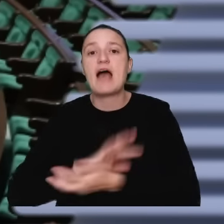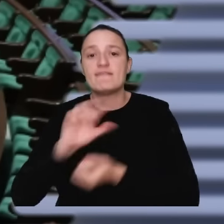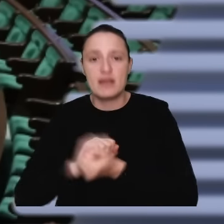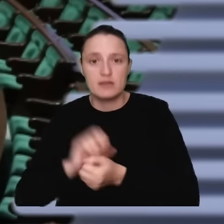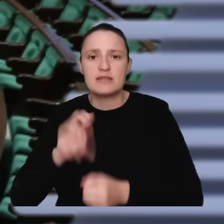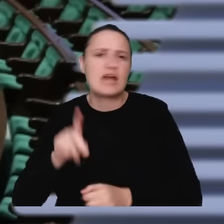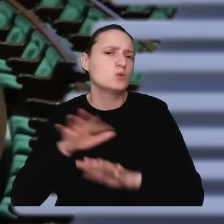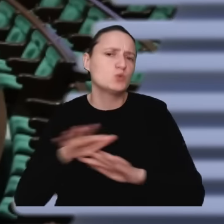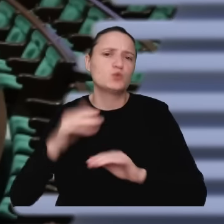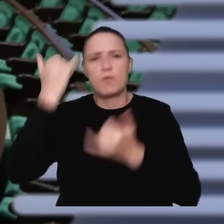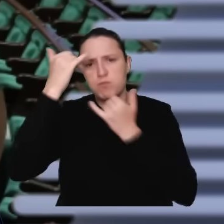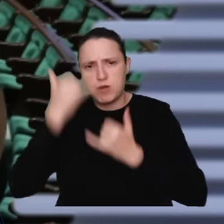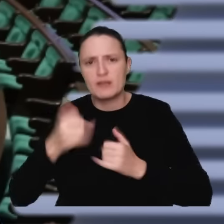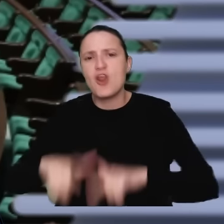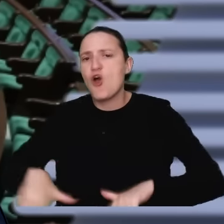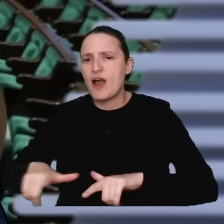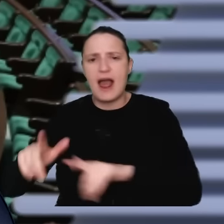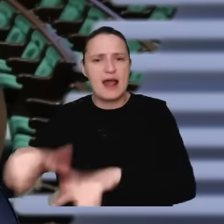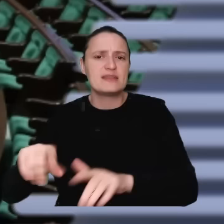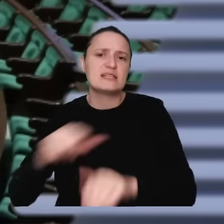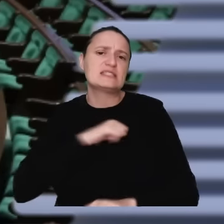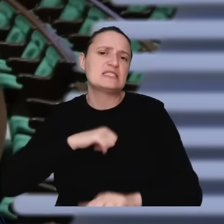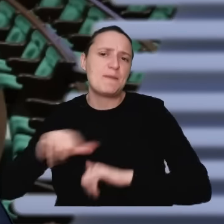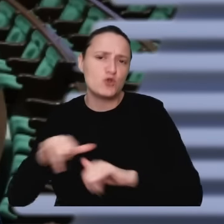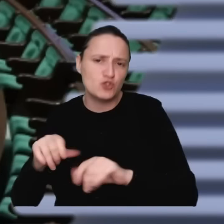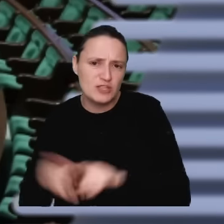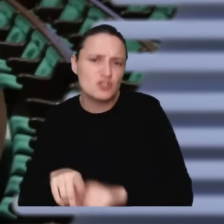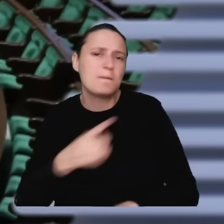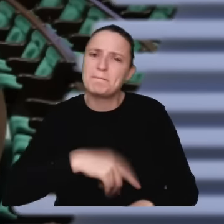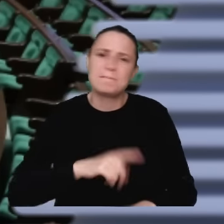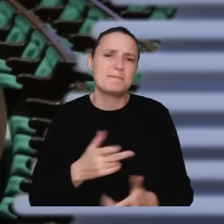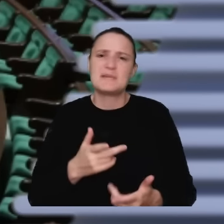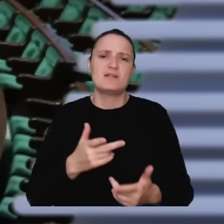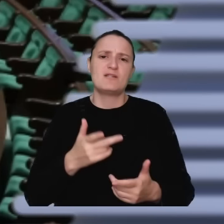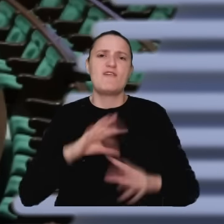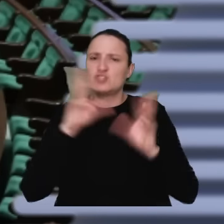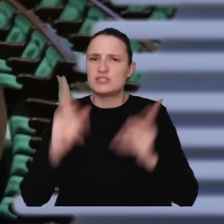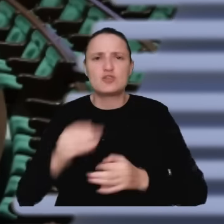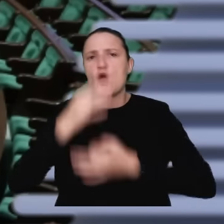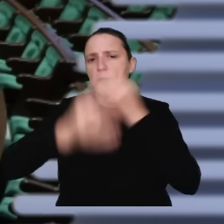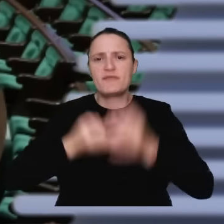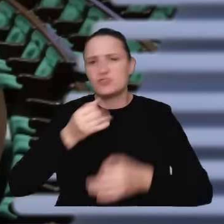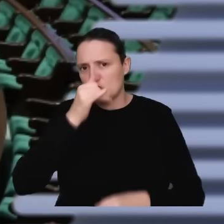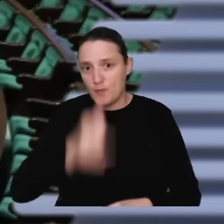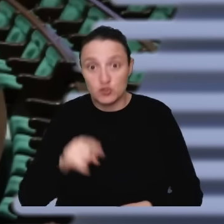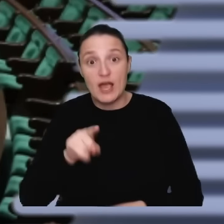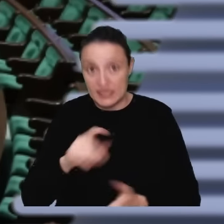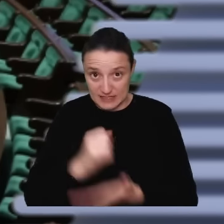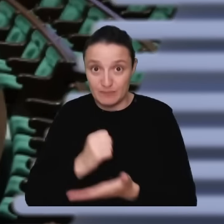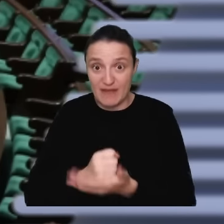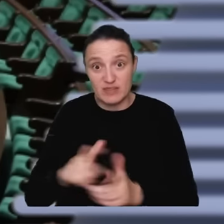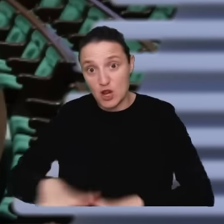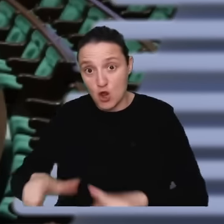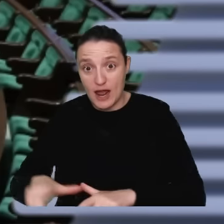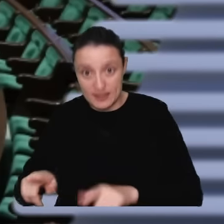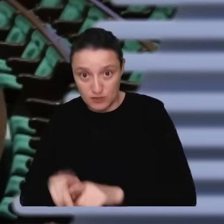nieprawidłowości na szczeblu lokalnym, samorządowym, o którym nie mówimy, nie sposób też mówić o wszystkim. Tak. Czy takie sprawy, bo tak, mamy 16